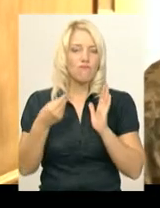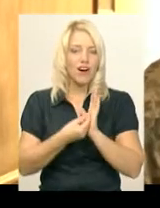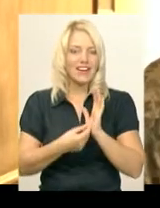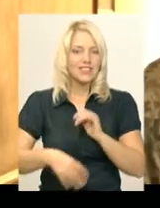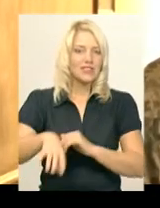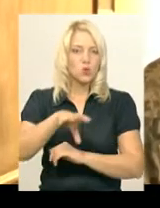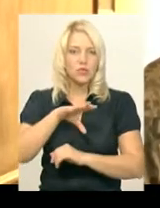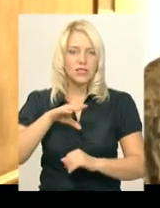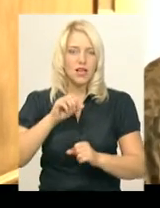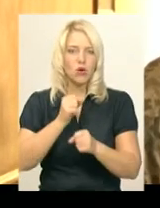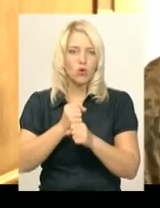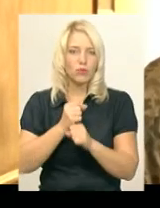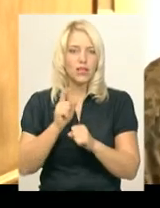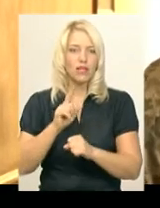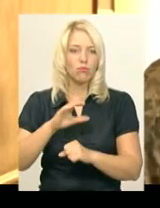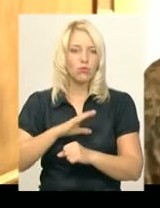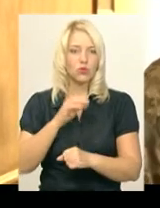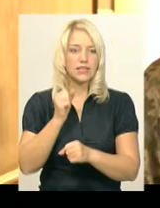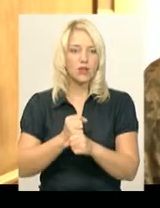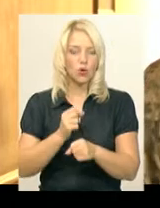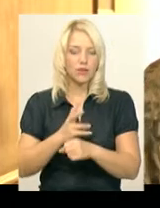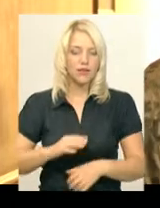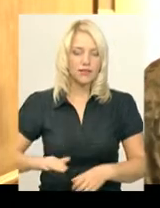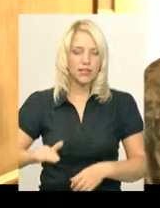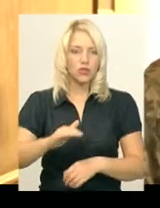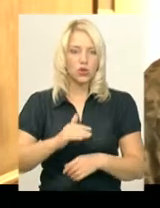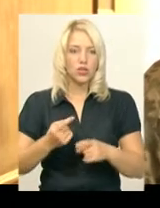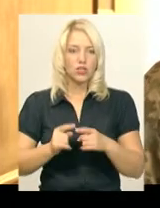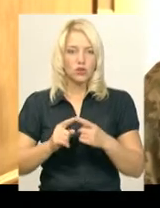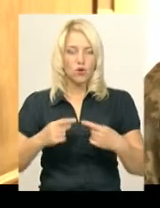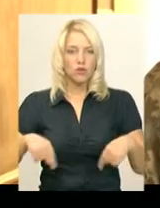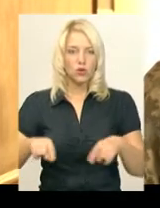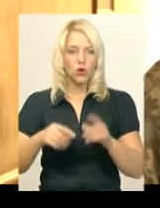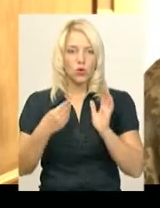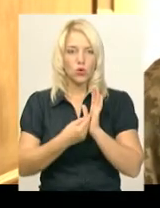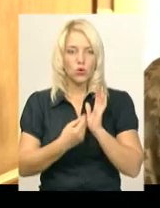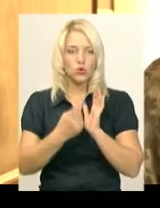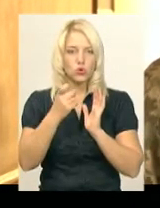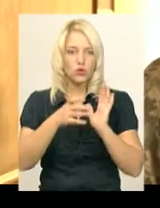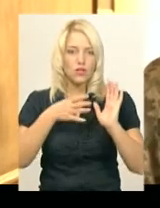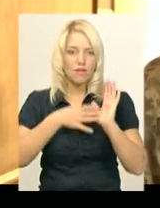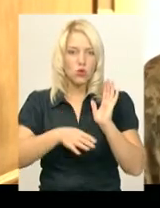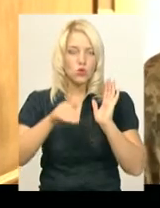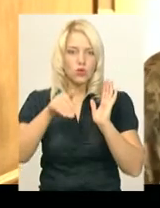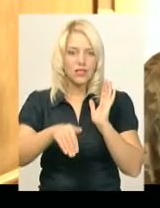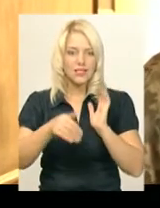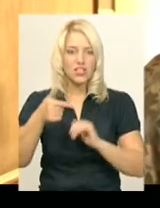були зроблені в території цього відділення, коштувала 190 тисяч гривень.